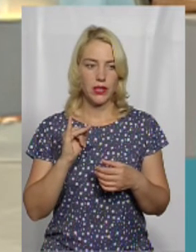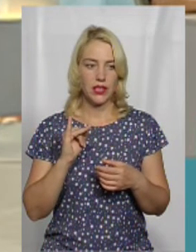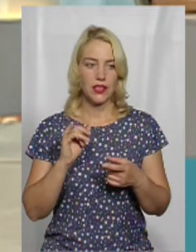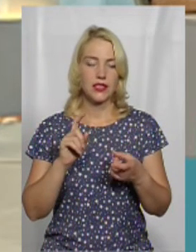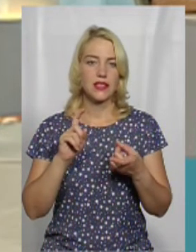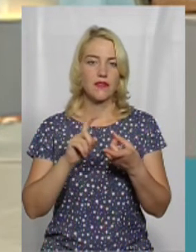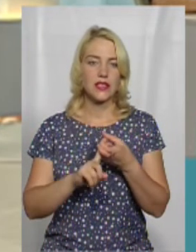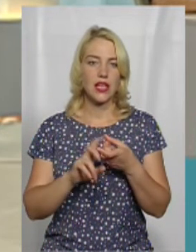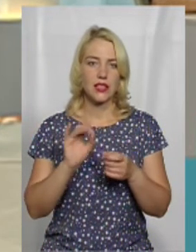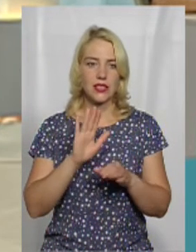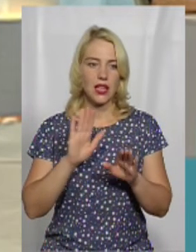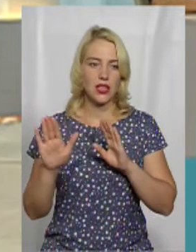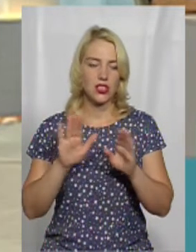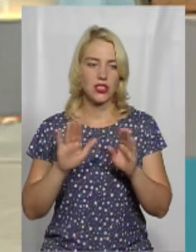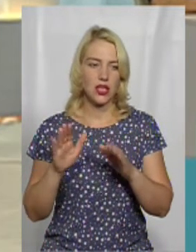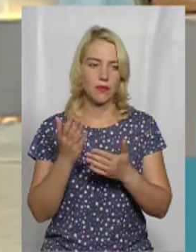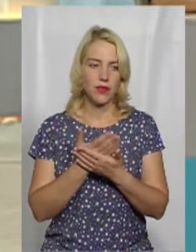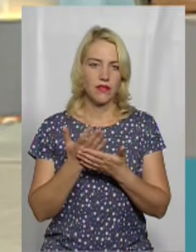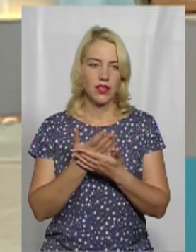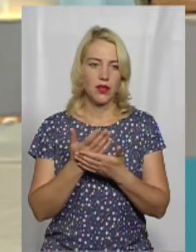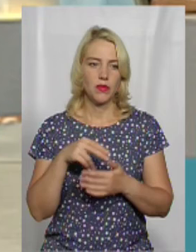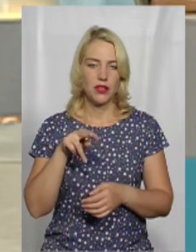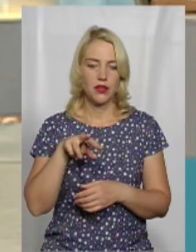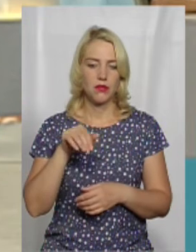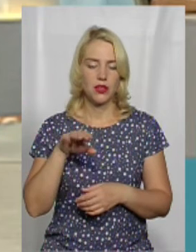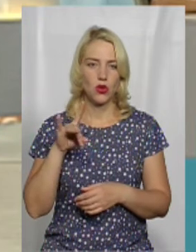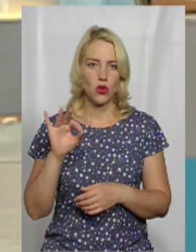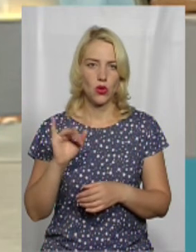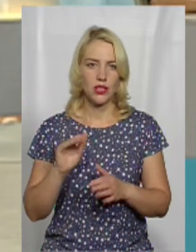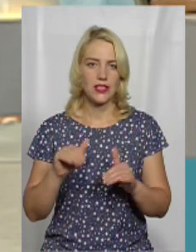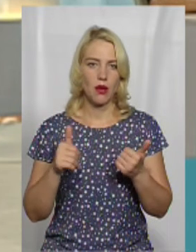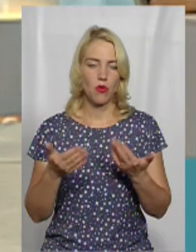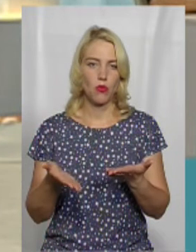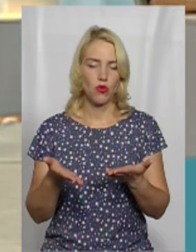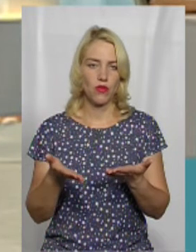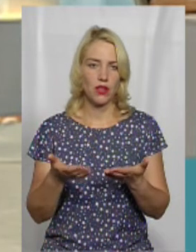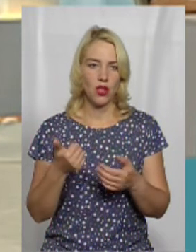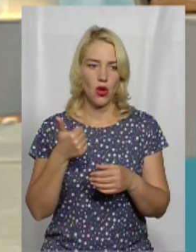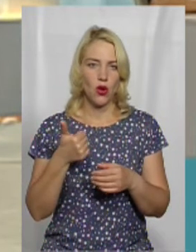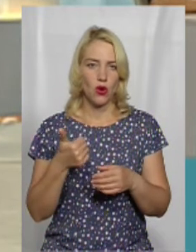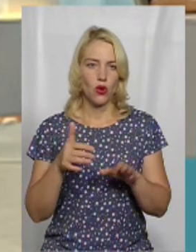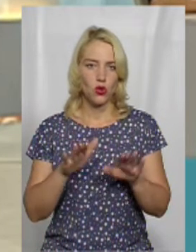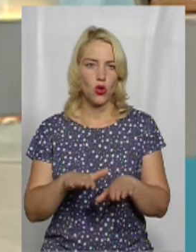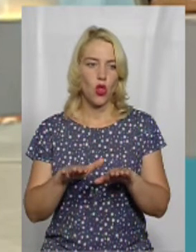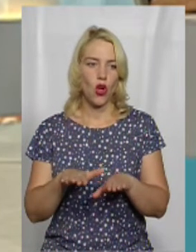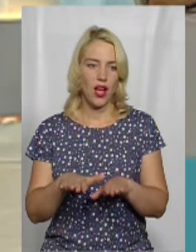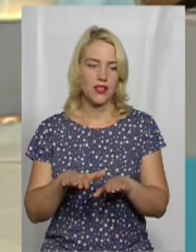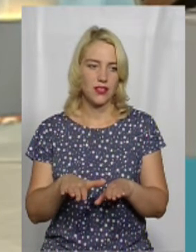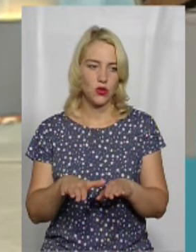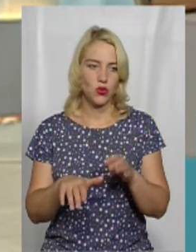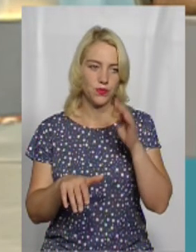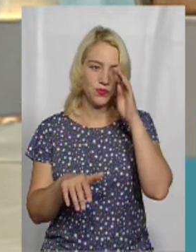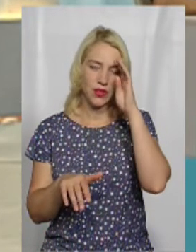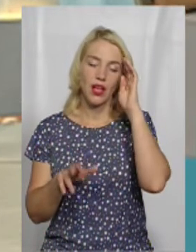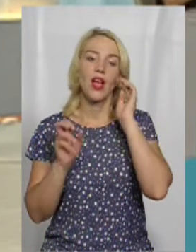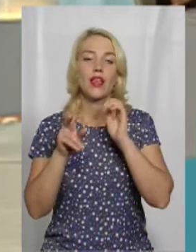режисером фільгу, дмитром, паном Дмитром, і запропонувати хорошу локацію. Як з вами